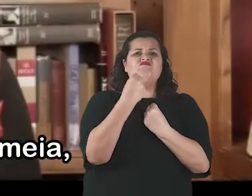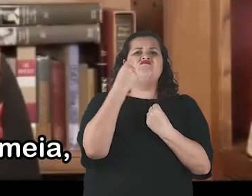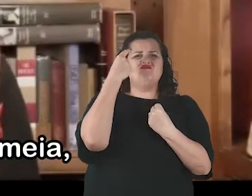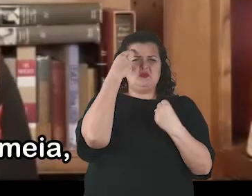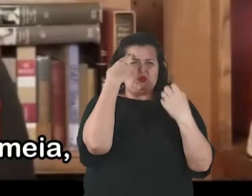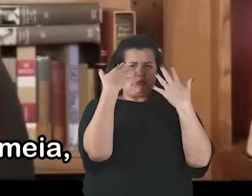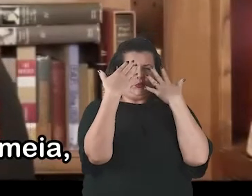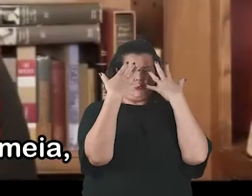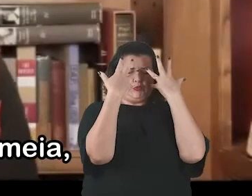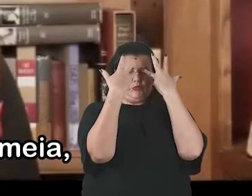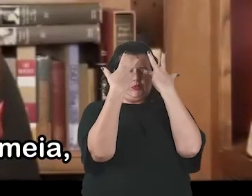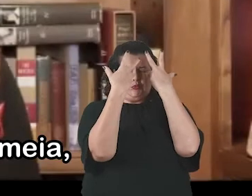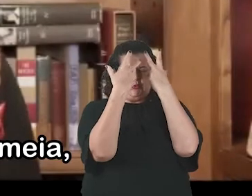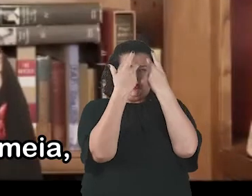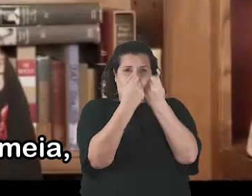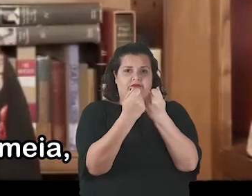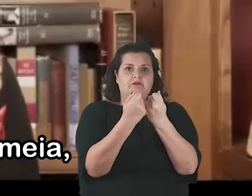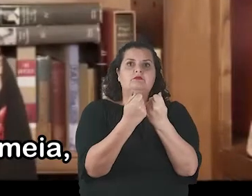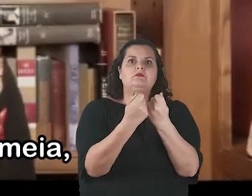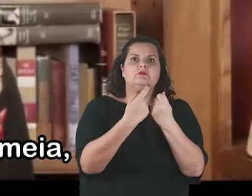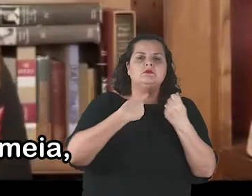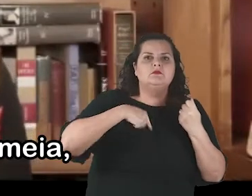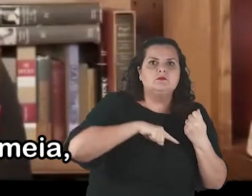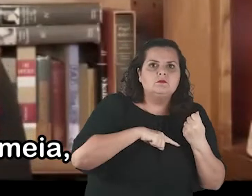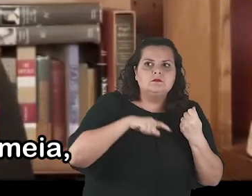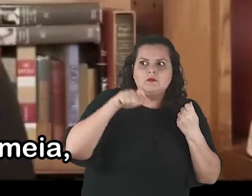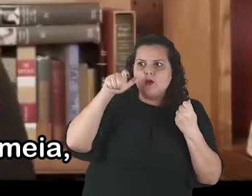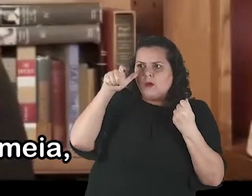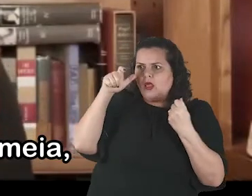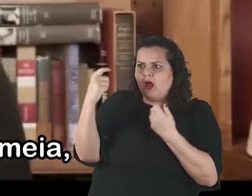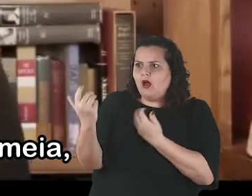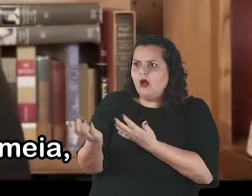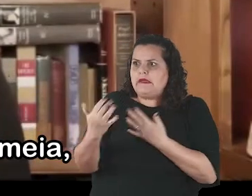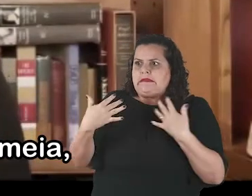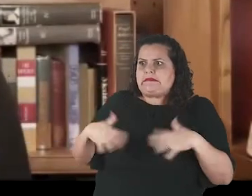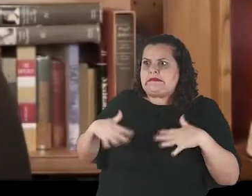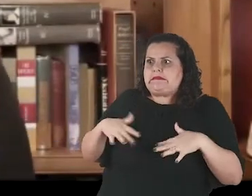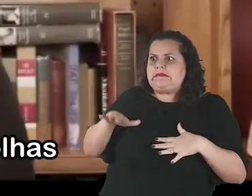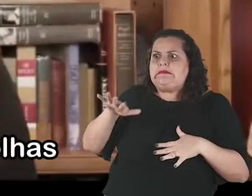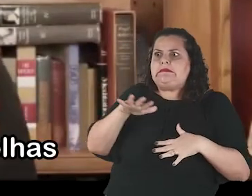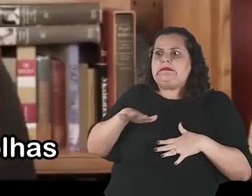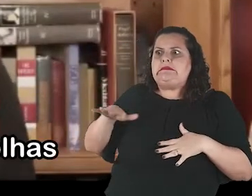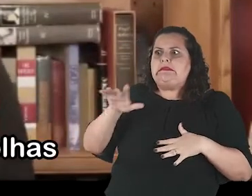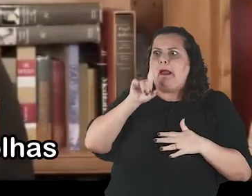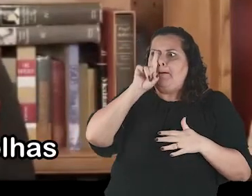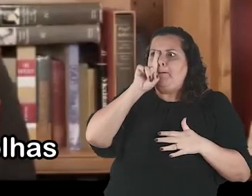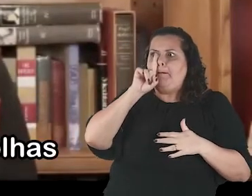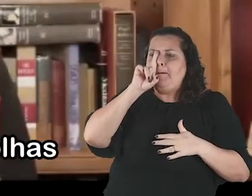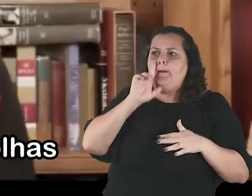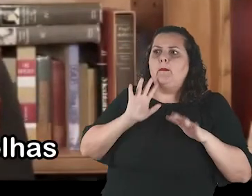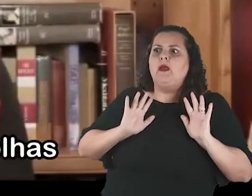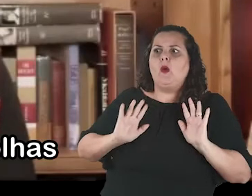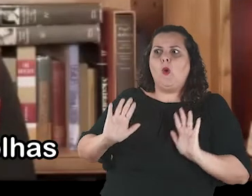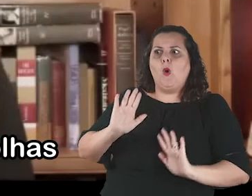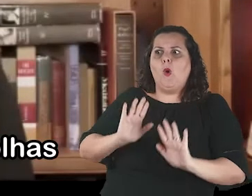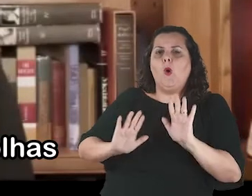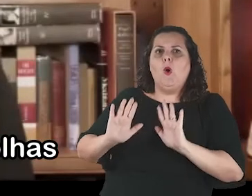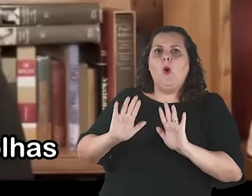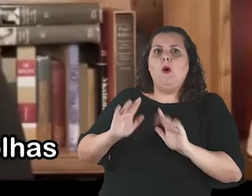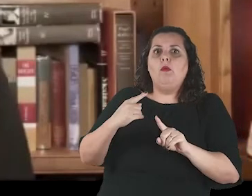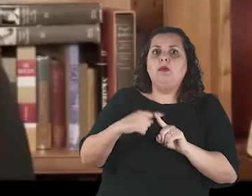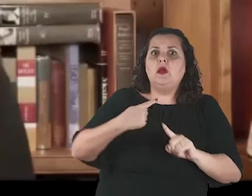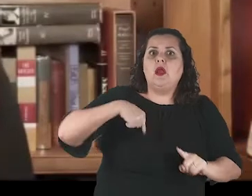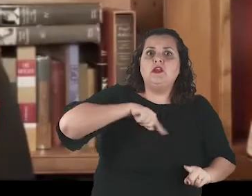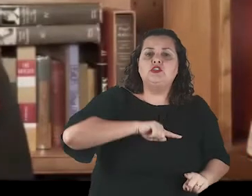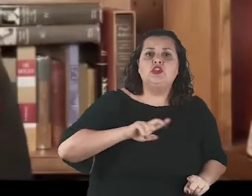We sent them out to experiment with a new life of the hives, constructed to weaken the will